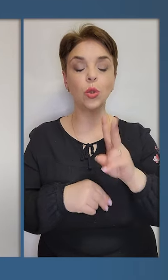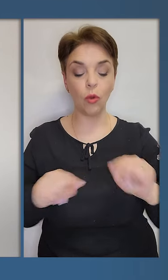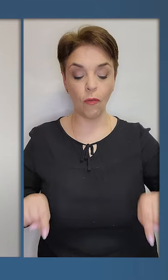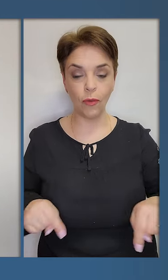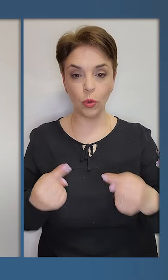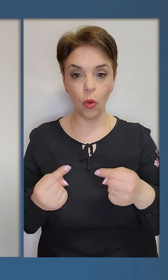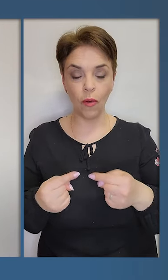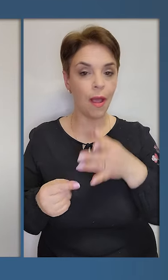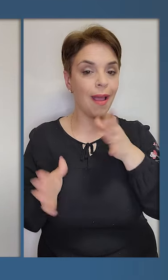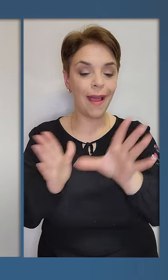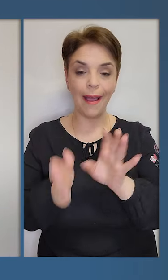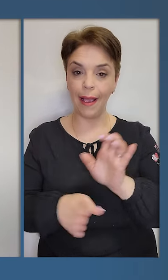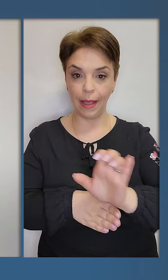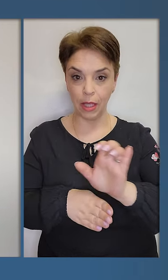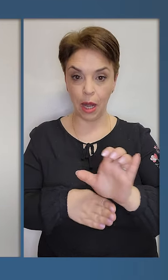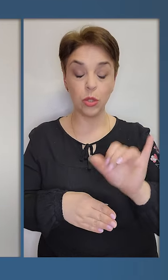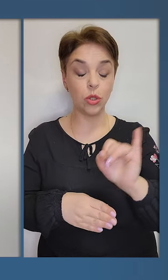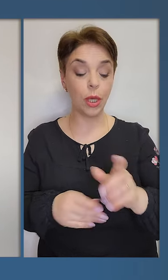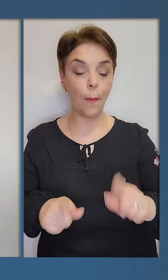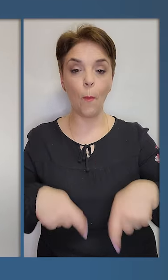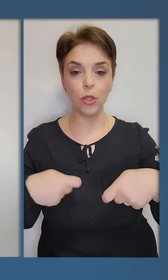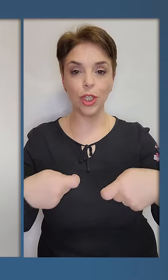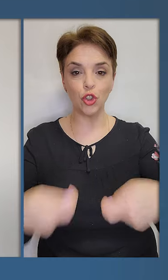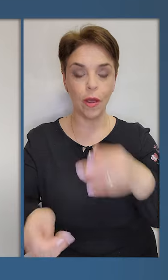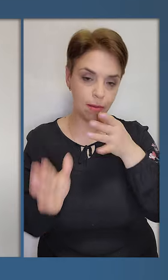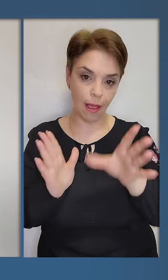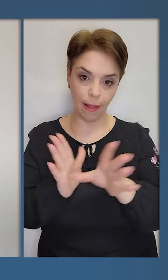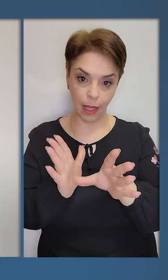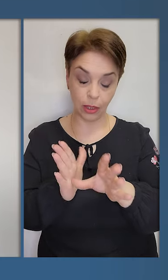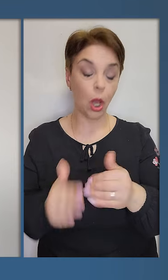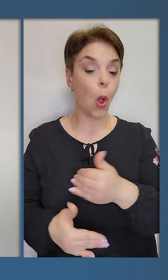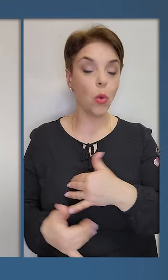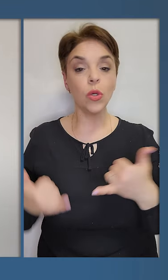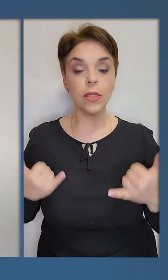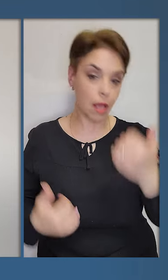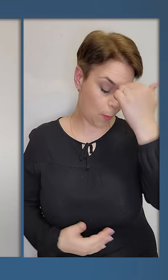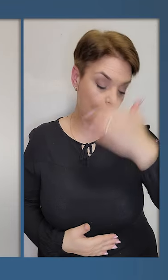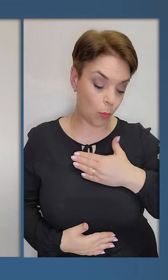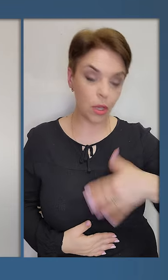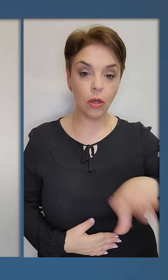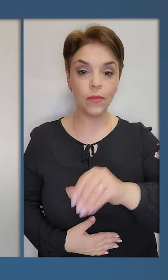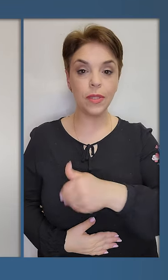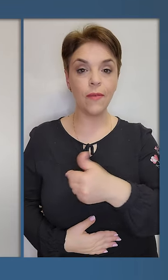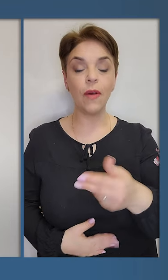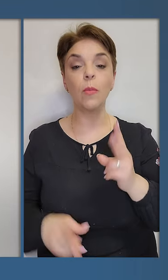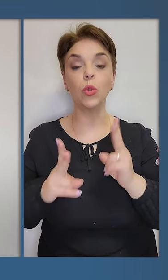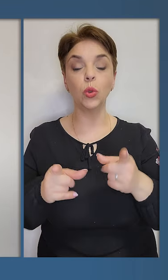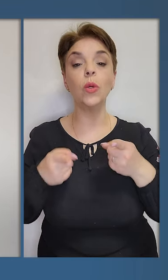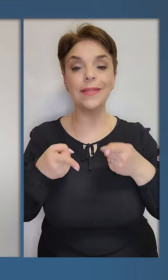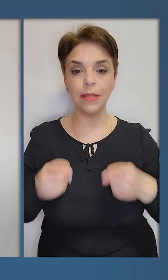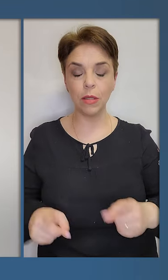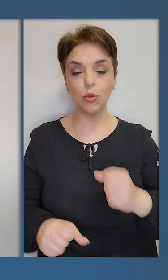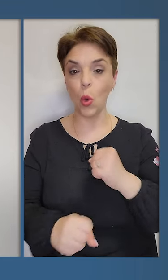хто відновлює генерацію та постачання електрики. Хочу зараз подякувати усім вам, хто